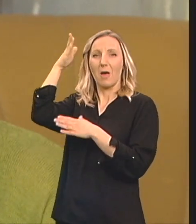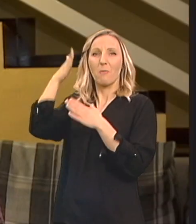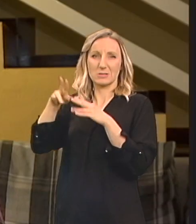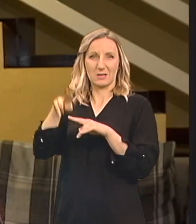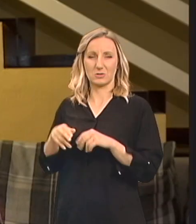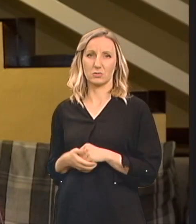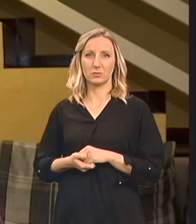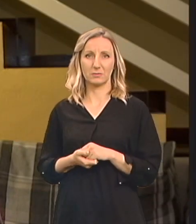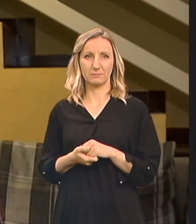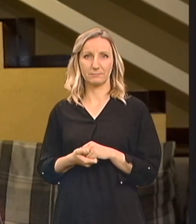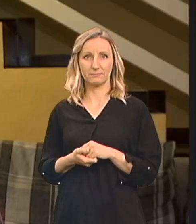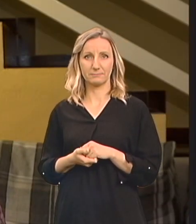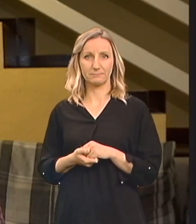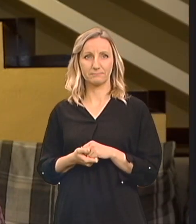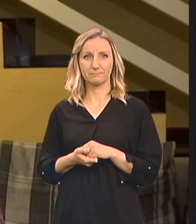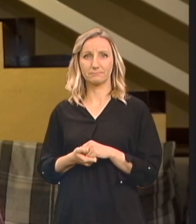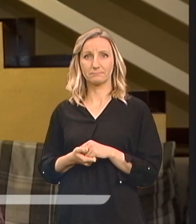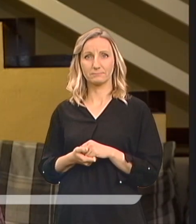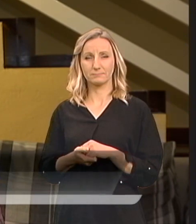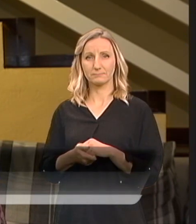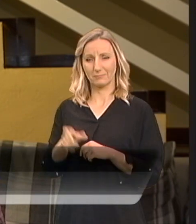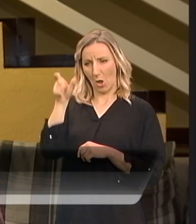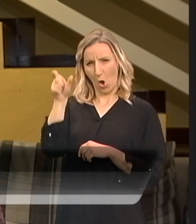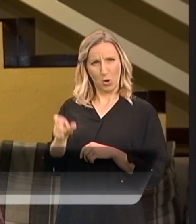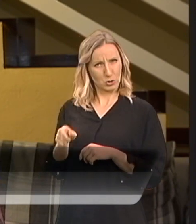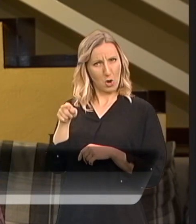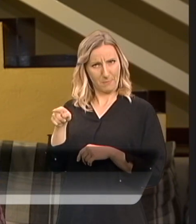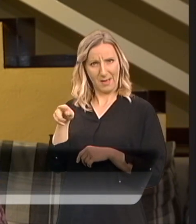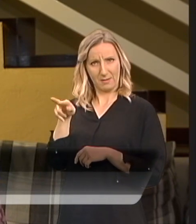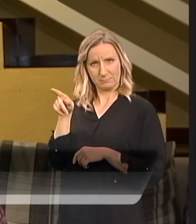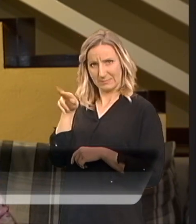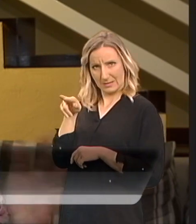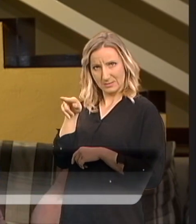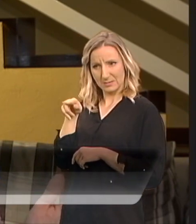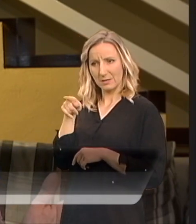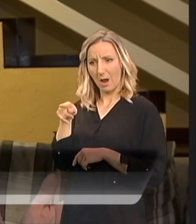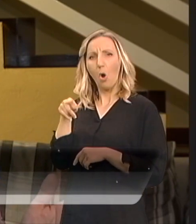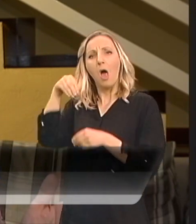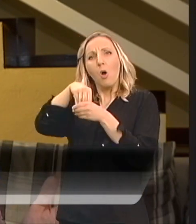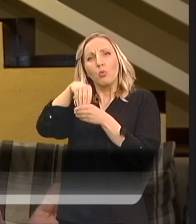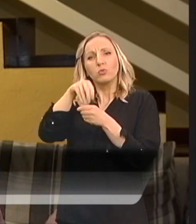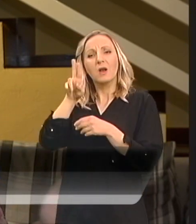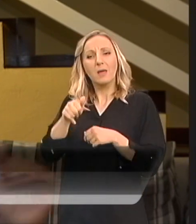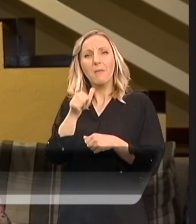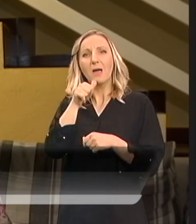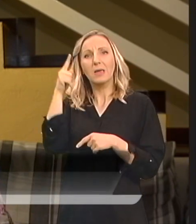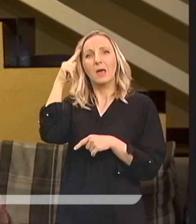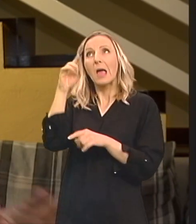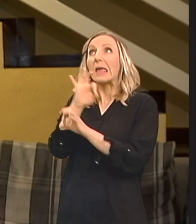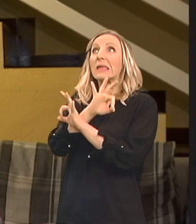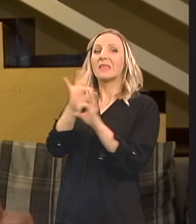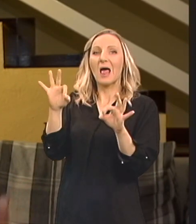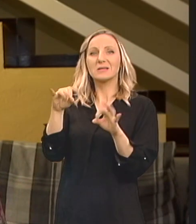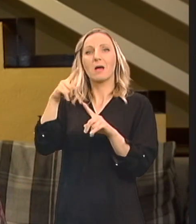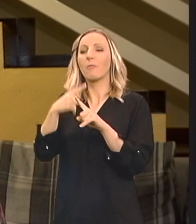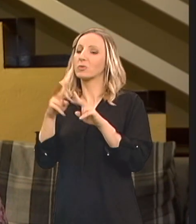Da jednaka osoba Ona ima u sebi idealizam i realizam I to dvoje kad se suđe